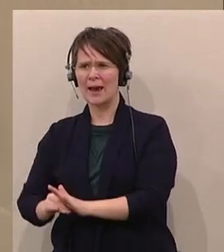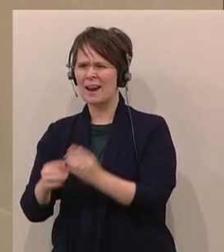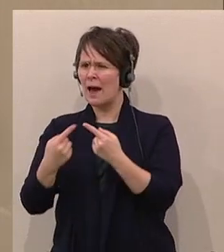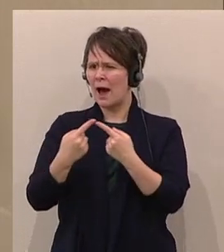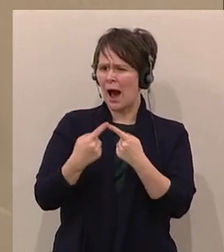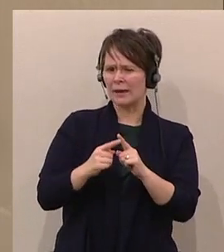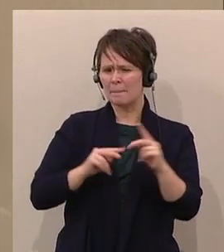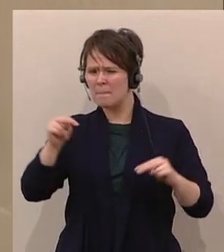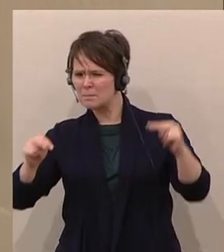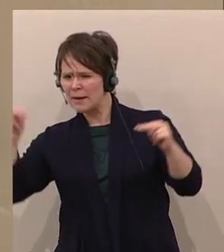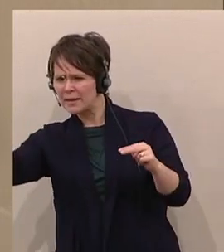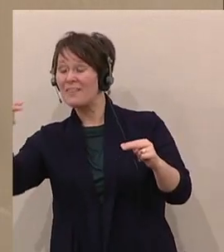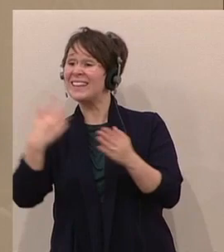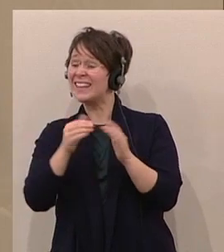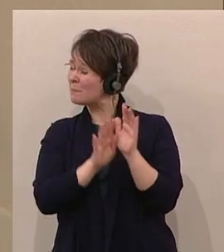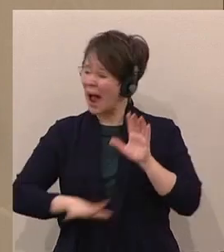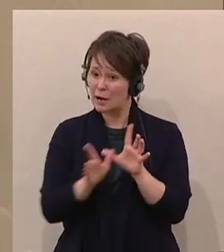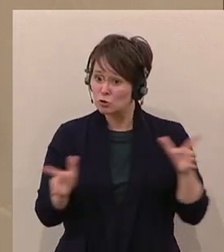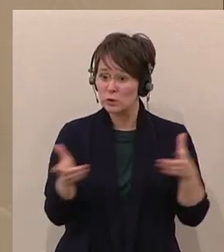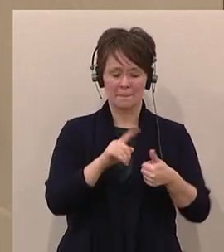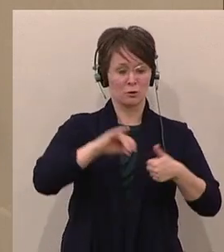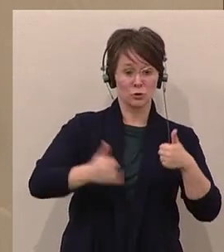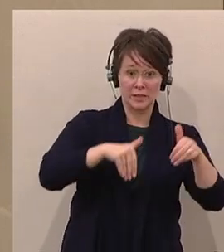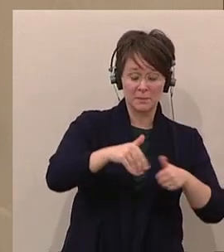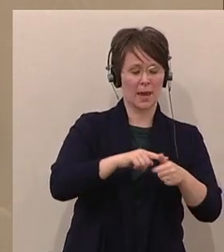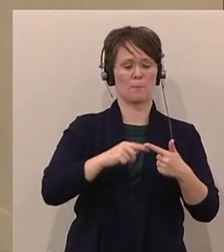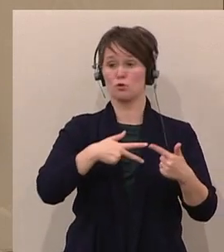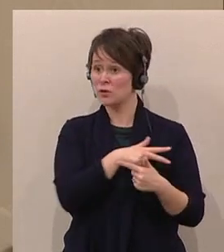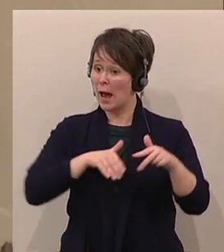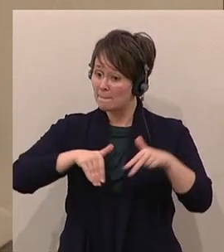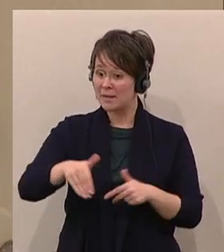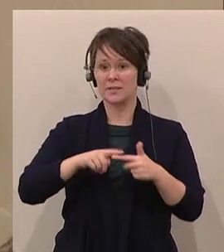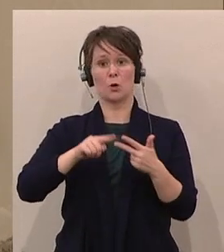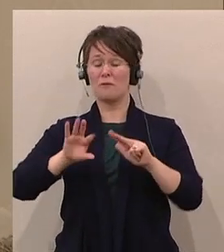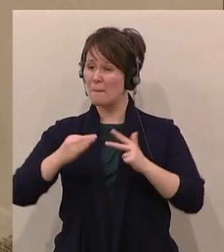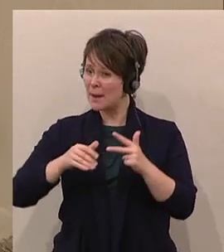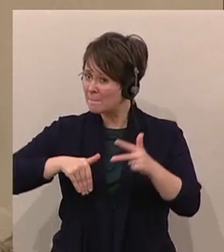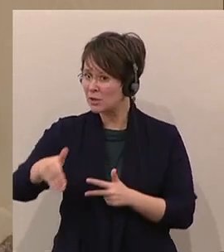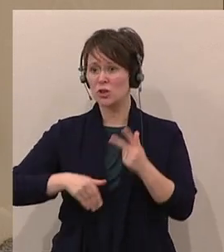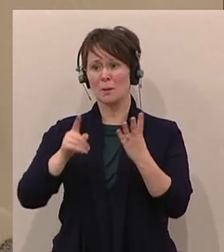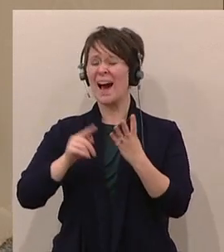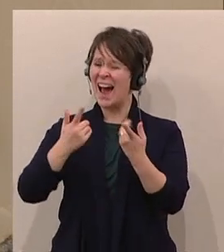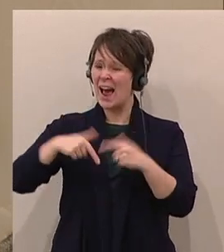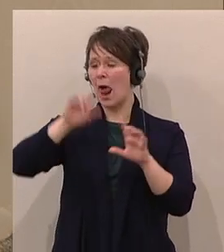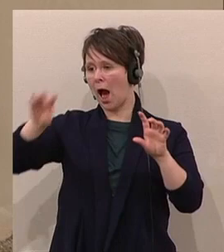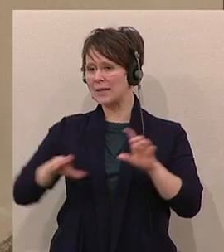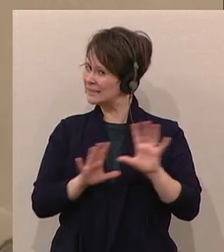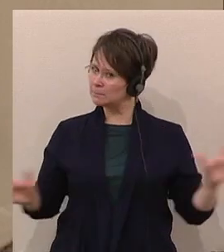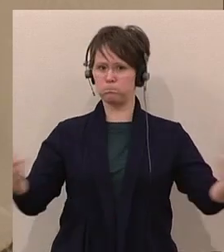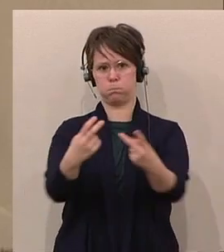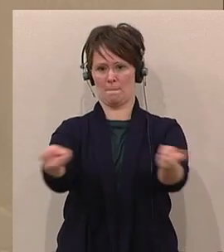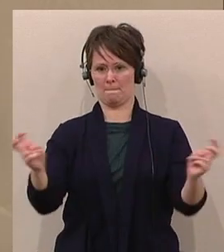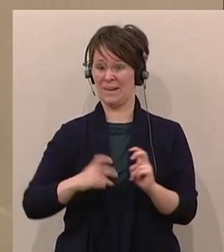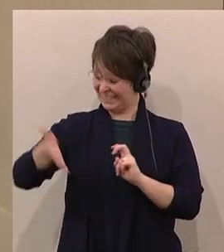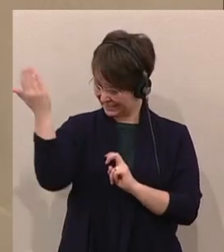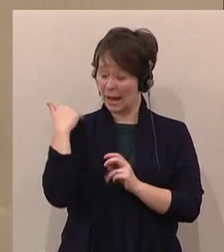müssen wir uns alle zusammensetzen. Das Justizministerium, das Sozialministerium, das Familienministerium und die Länder. Das wurde uns